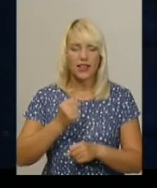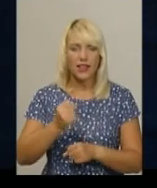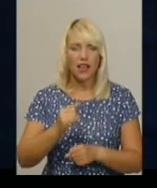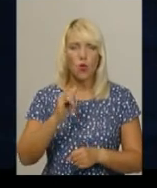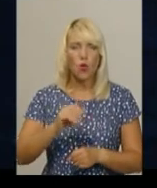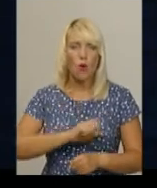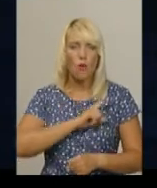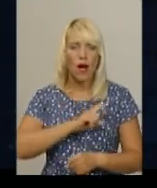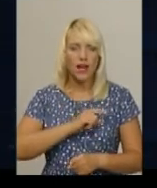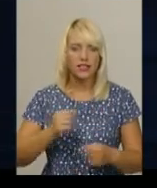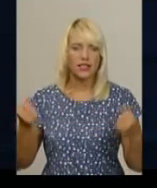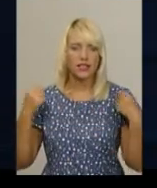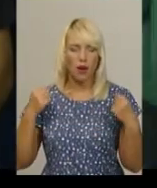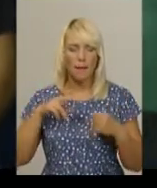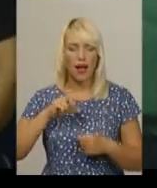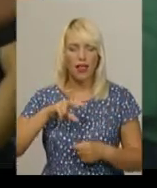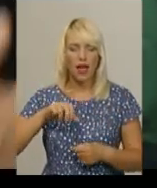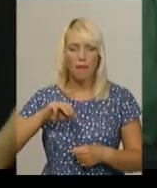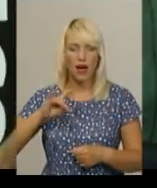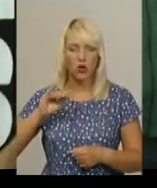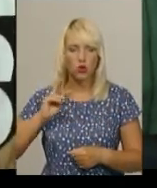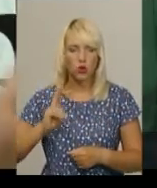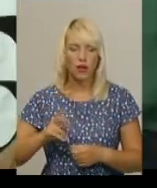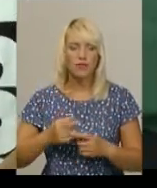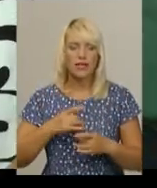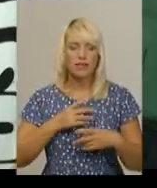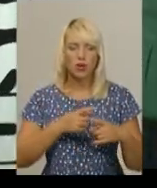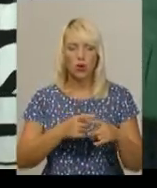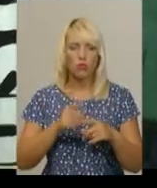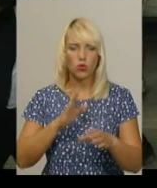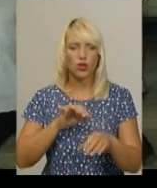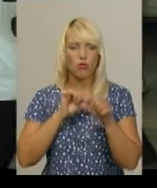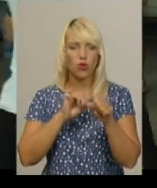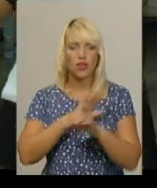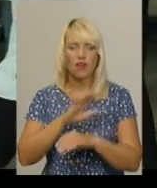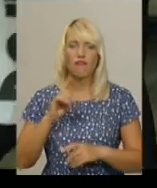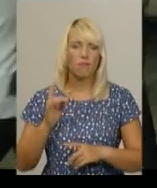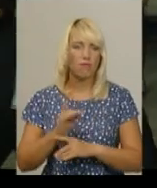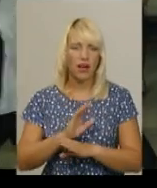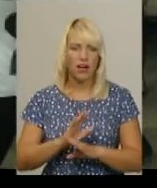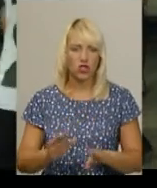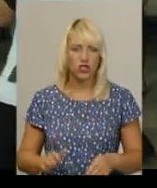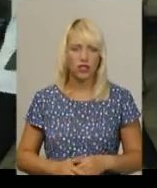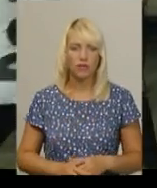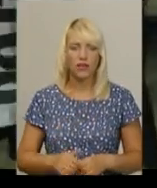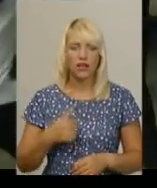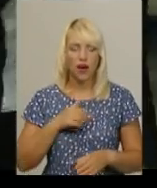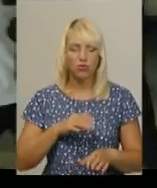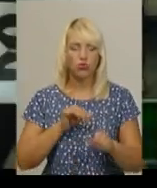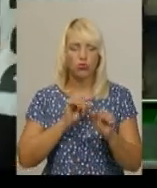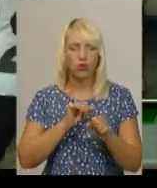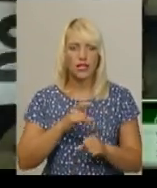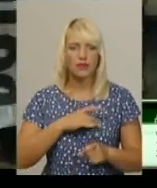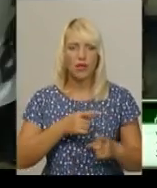України Дмитро Маланчук. З білорусами розповів, боксувати ми не вперше. Боксував з боксами з Білорусі на